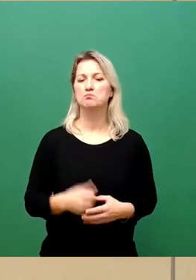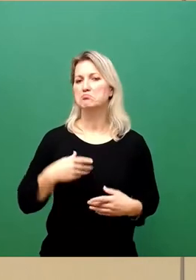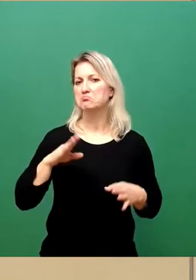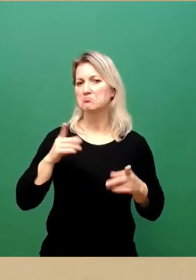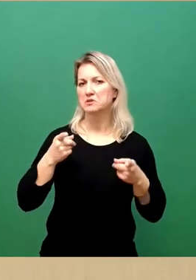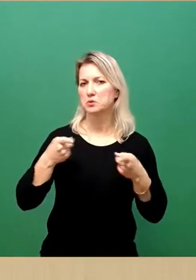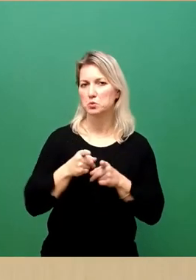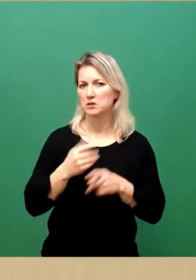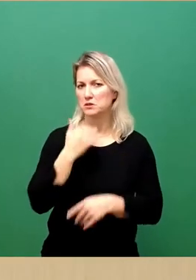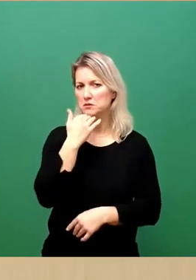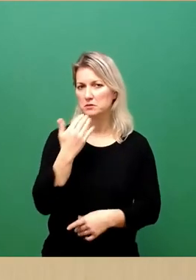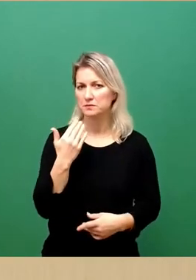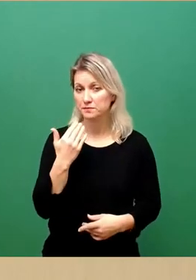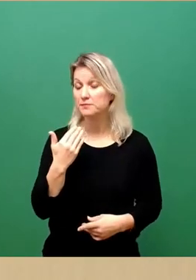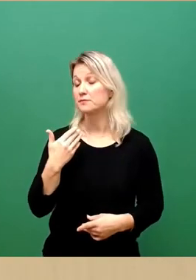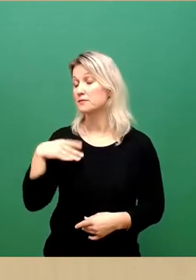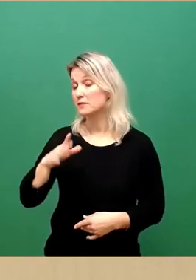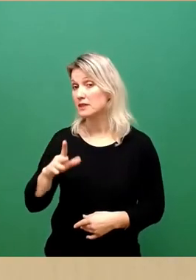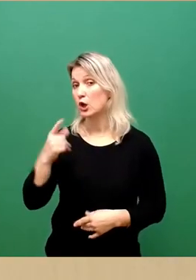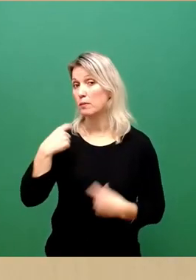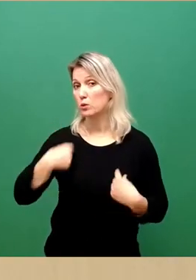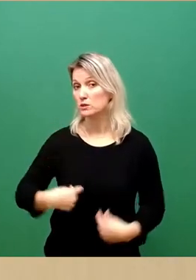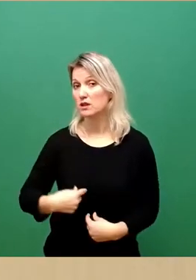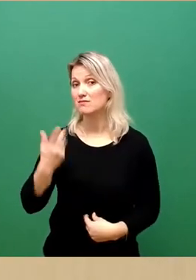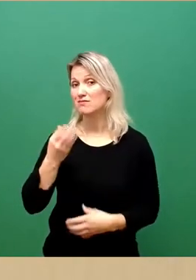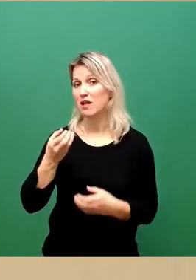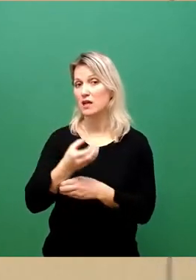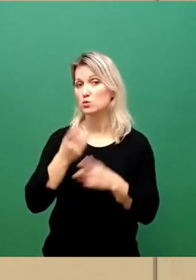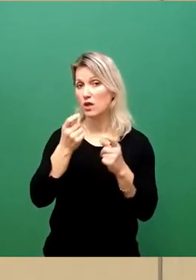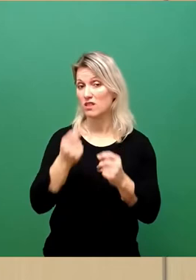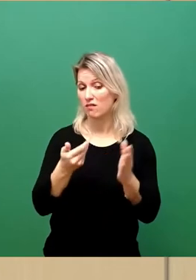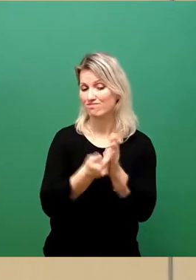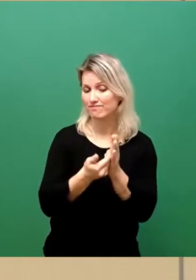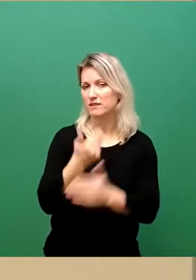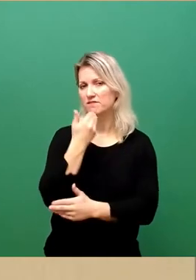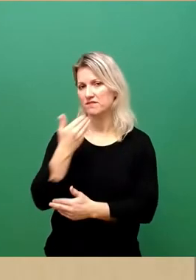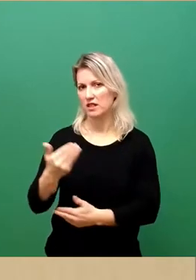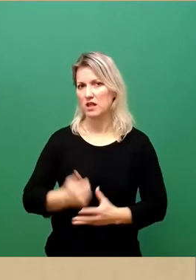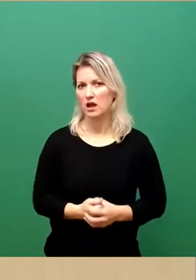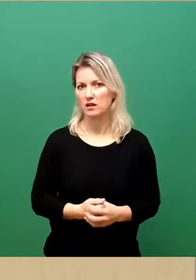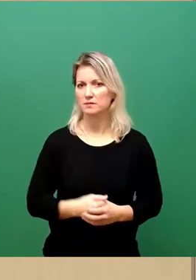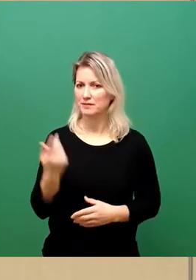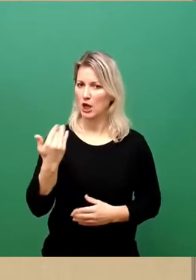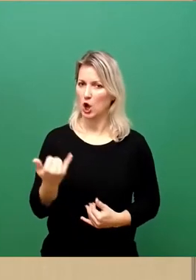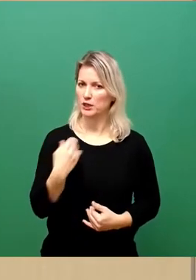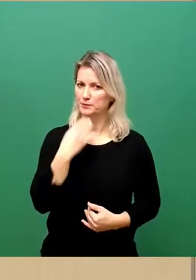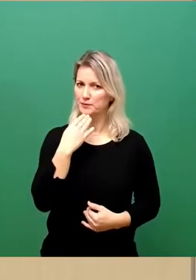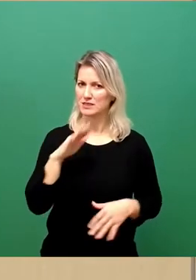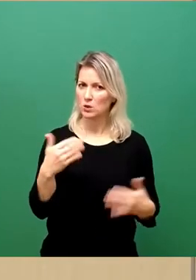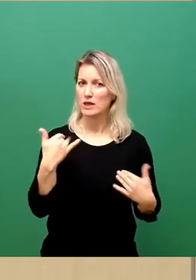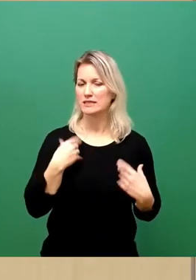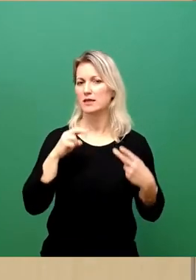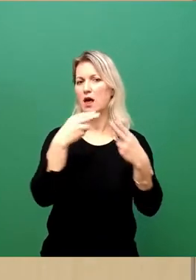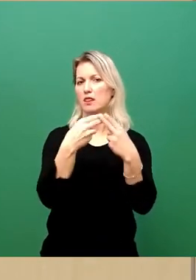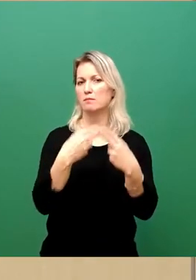Oberbürgermeister, vielen Dank für diesen Ersetzungsantrag, den Sie heute gestellt haben, angepasst. Wir werden dem voll